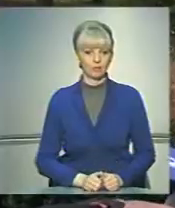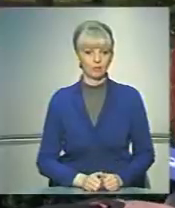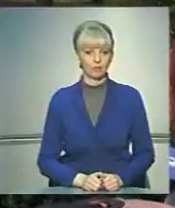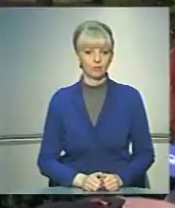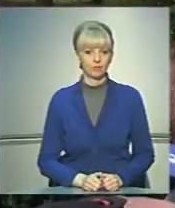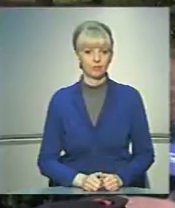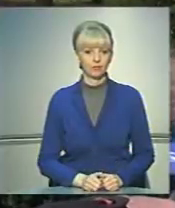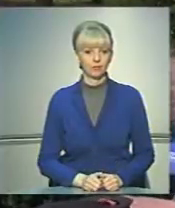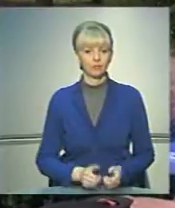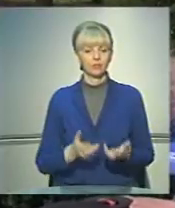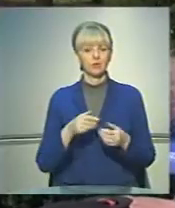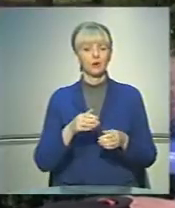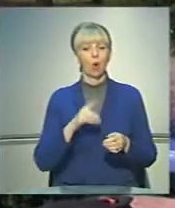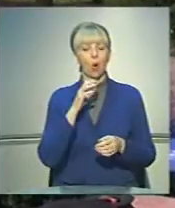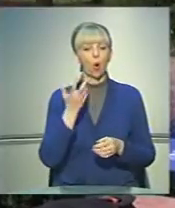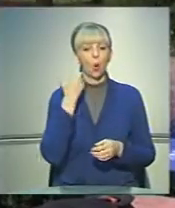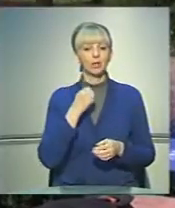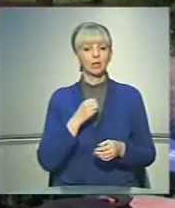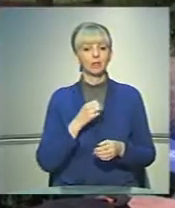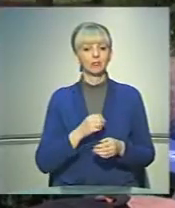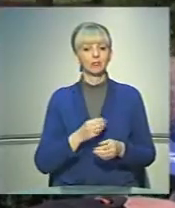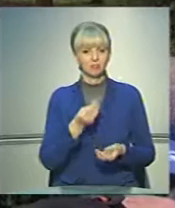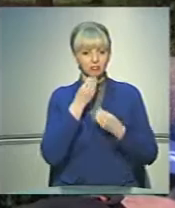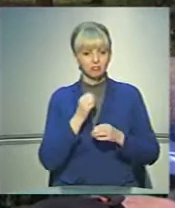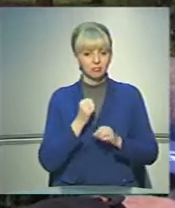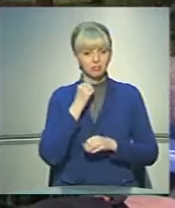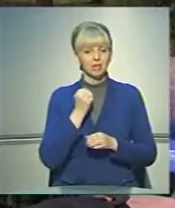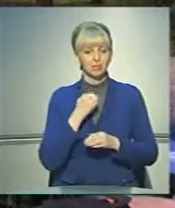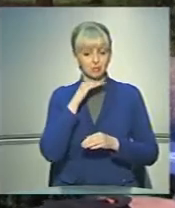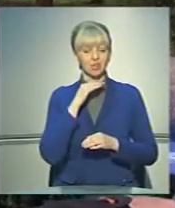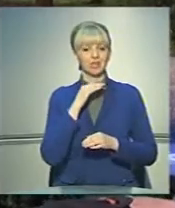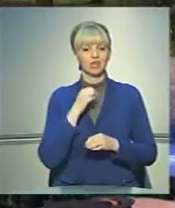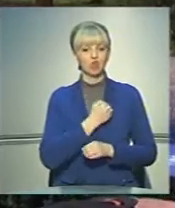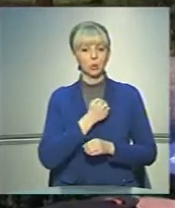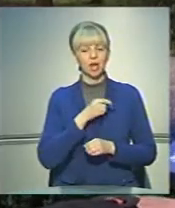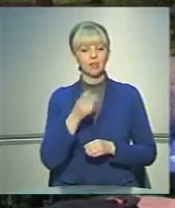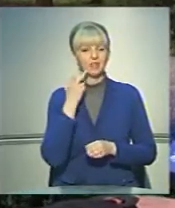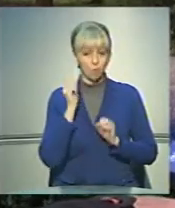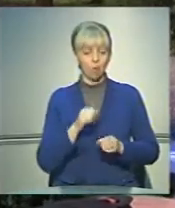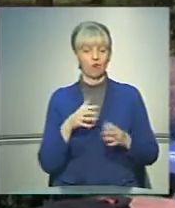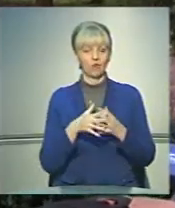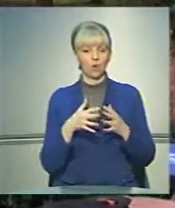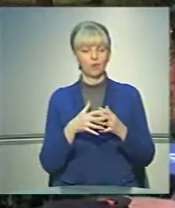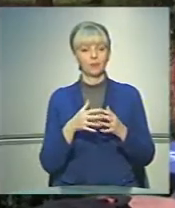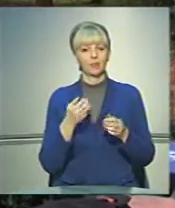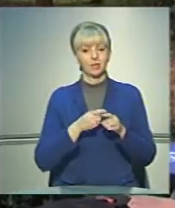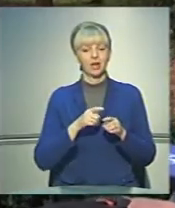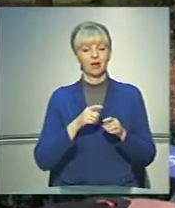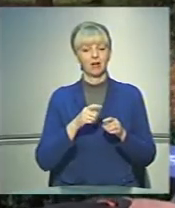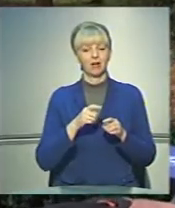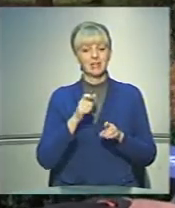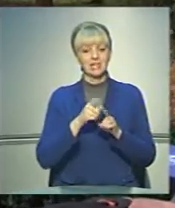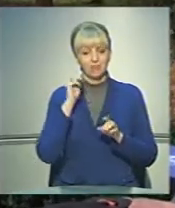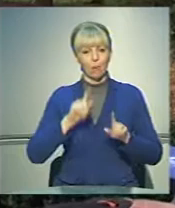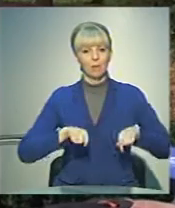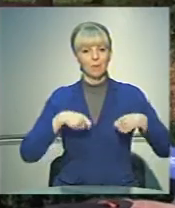Коли сетий солдат, тоді він може воювати. А якщо солдат не сетий, то куди він може воювати? Я так знаю слів, переданих солдатами,